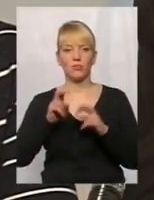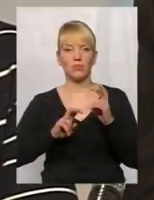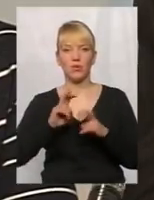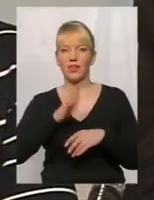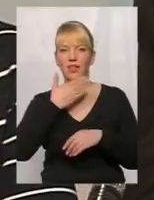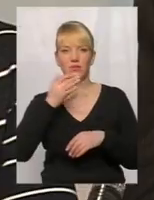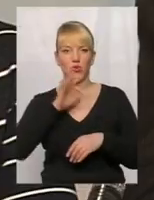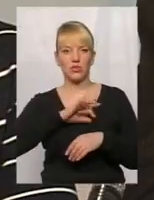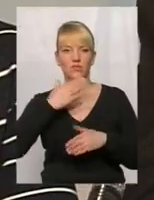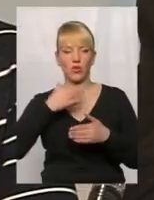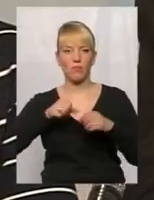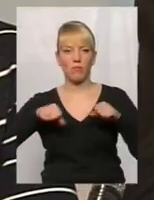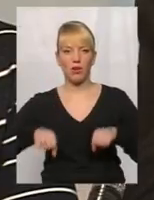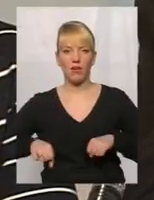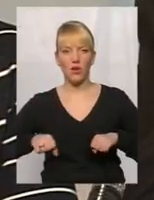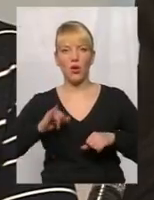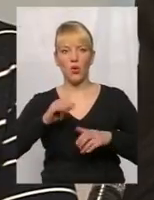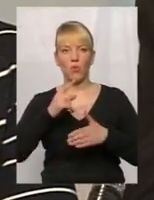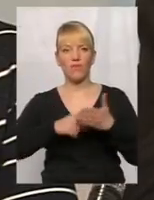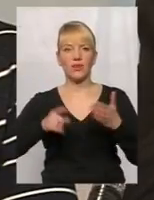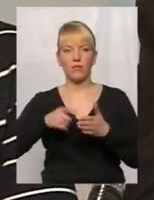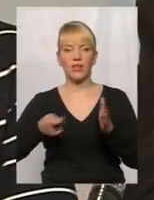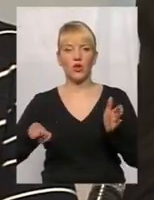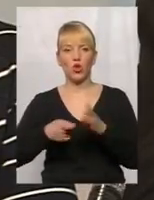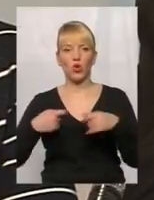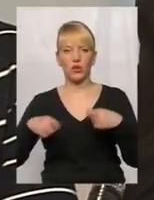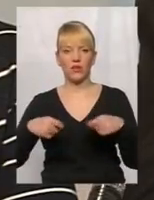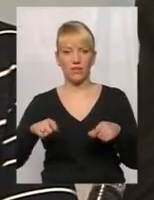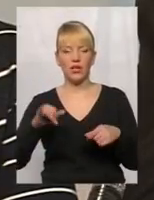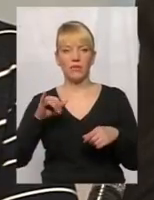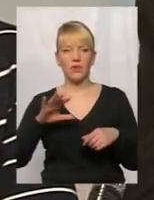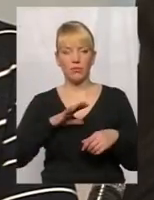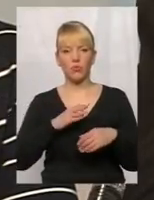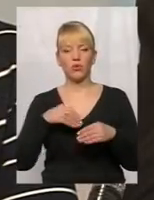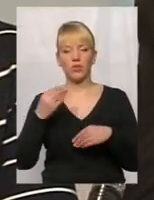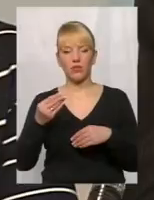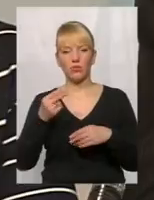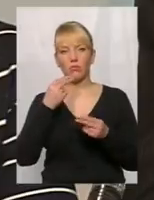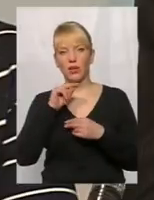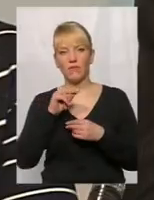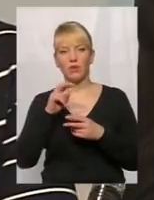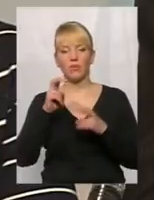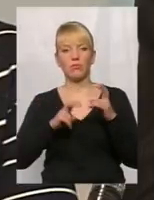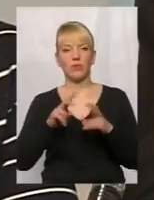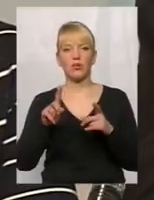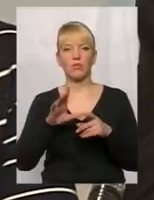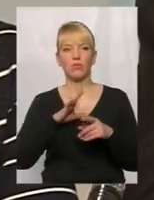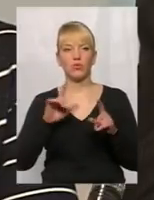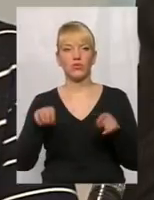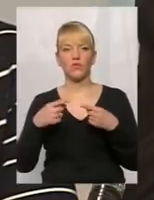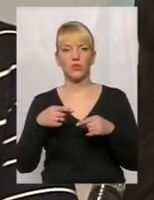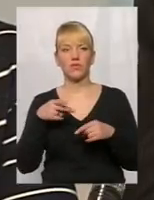скористувалося своїм правом у відміні торгів. Фактично було надано перевагу підприємству, яке було створено в